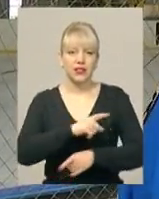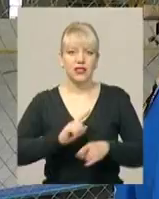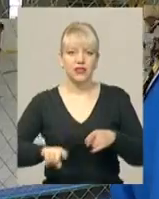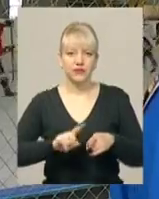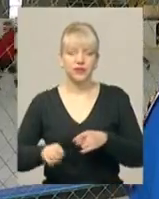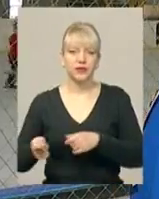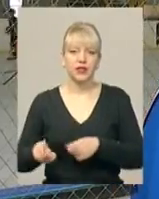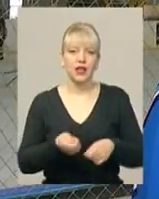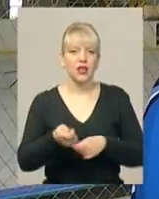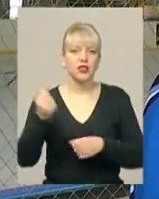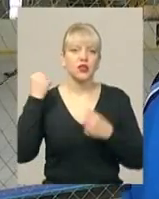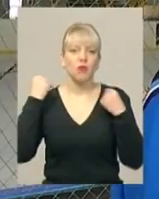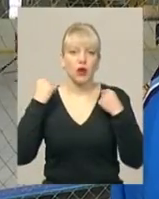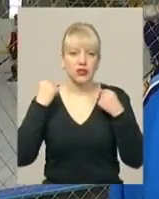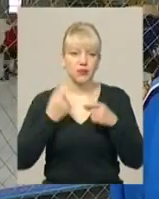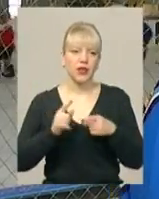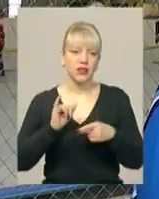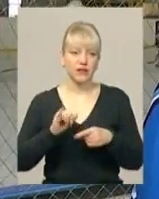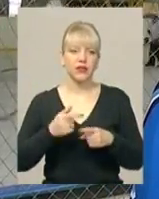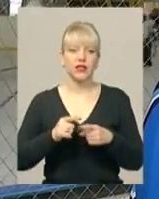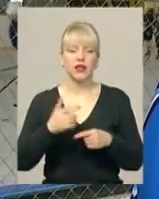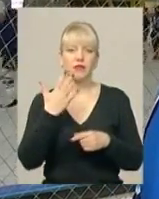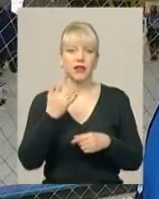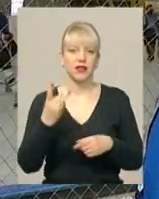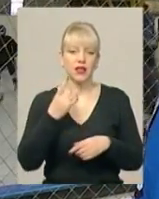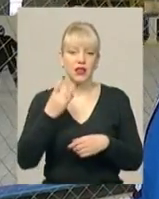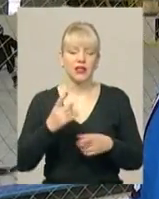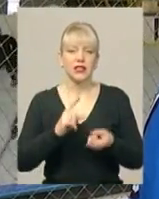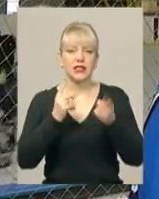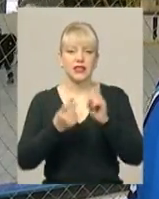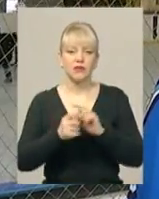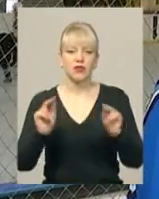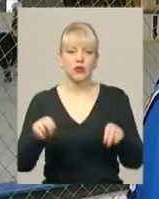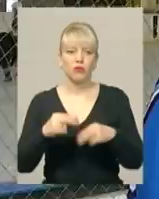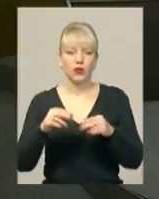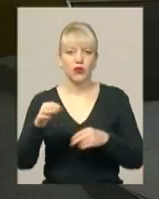емоції припалняють, тому що п'яти раз по підряд стаємо чемпіоном області відкритих по хокею.